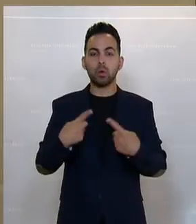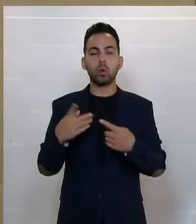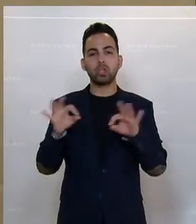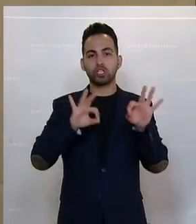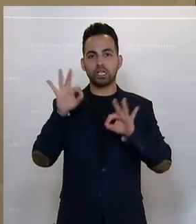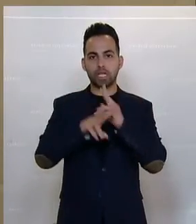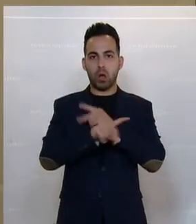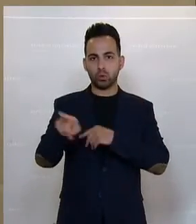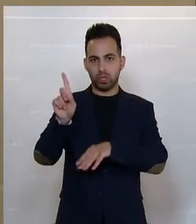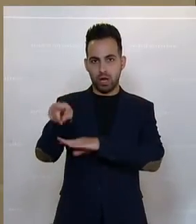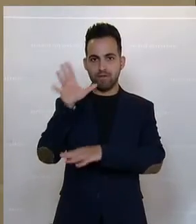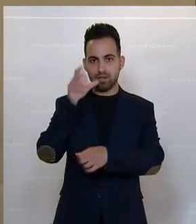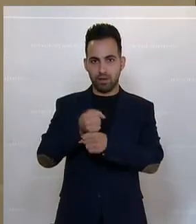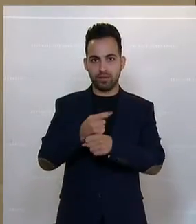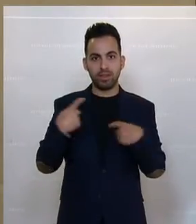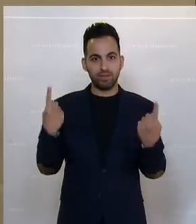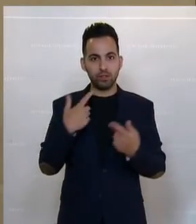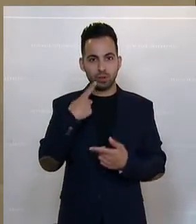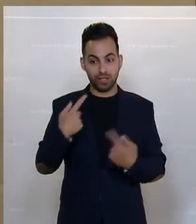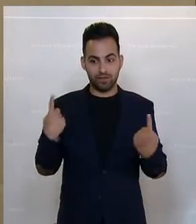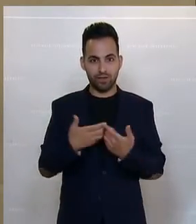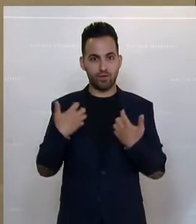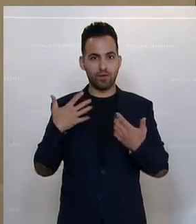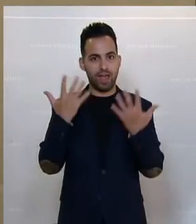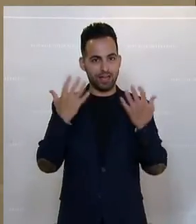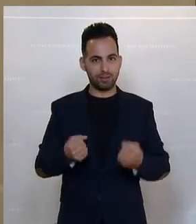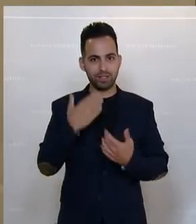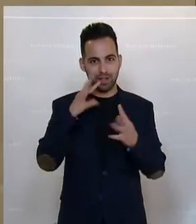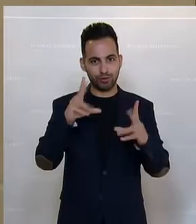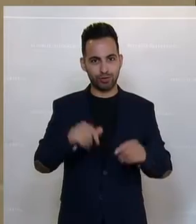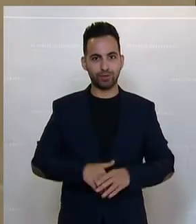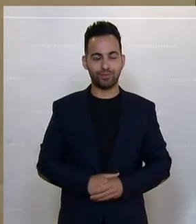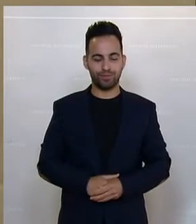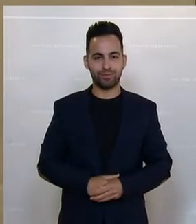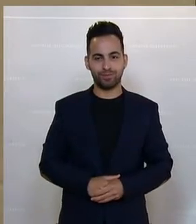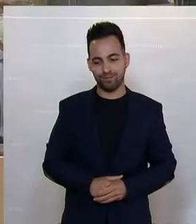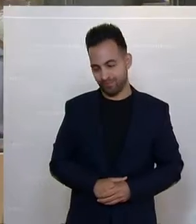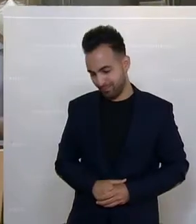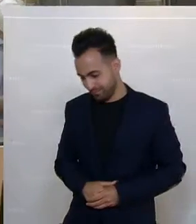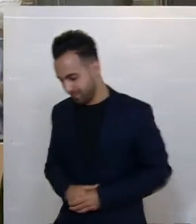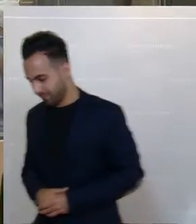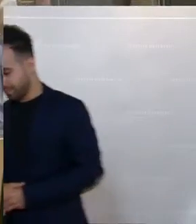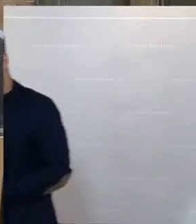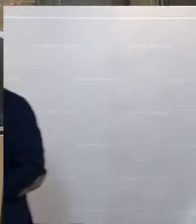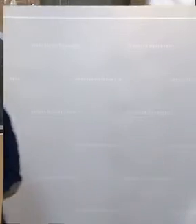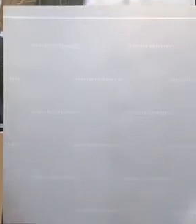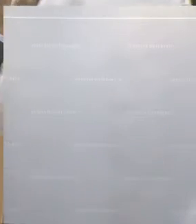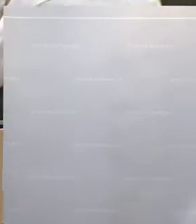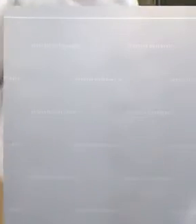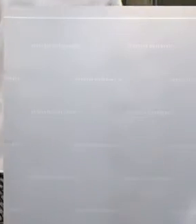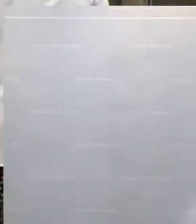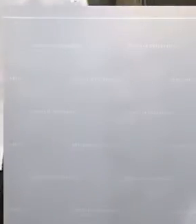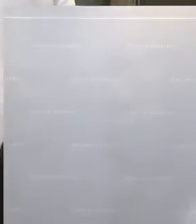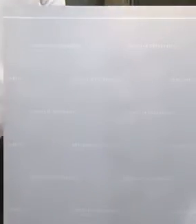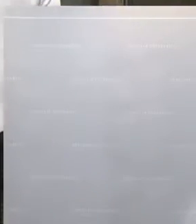Statistik Austria. Und wie gesagt, wir freuen uns alle schon auf die Ergebnisse. Dankeschön. Welche Tätigkeiten übt